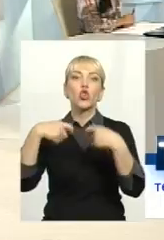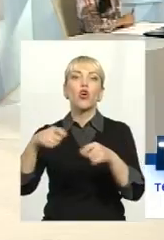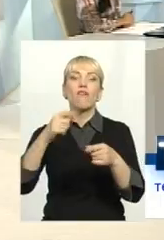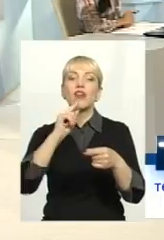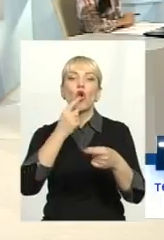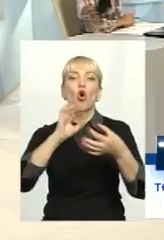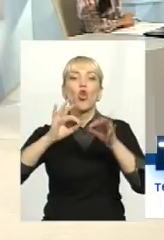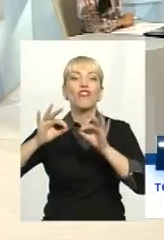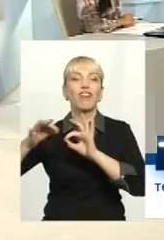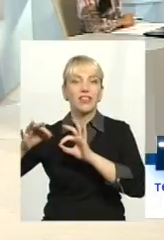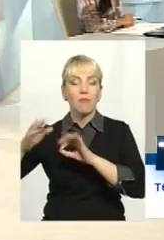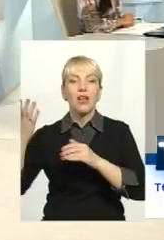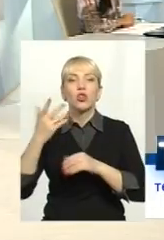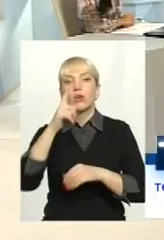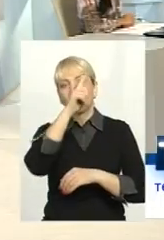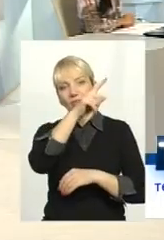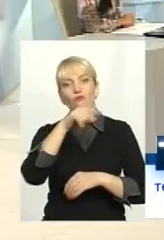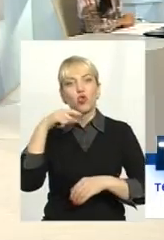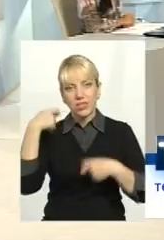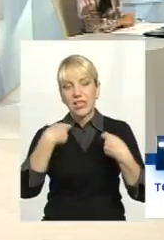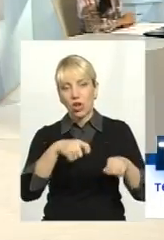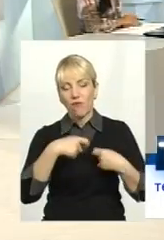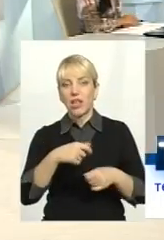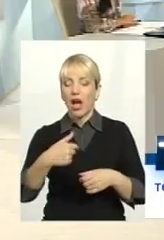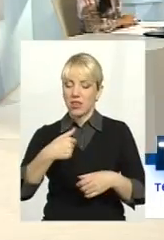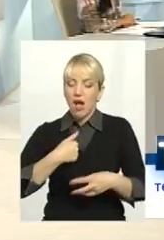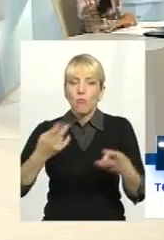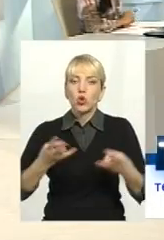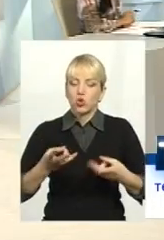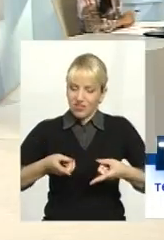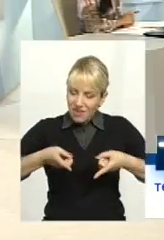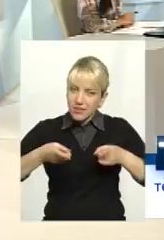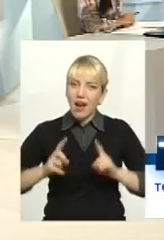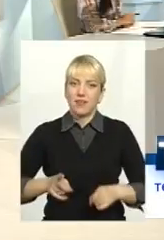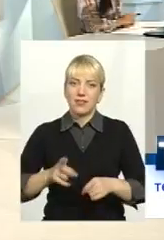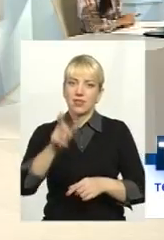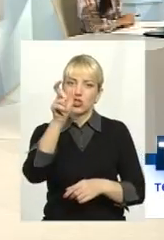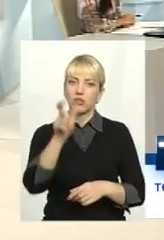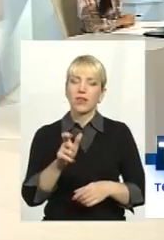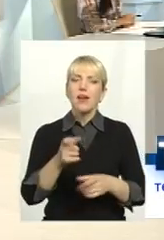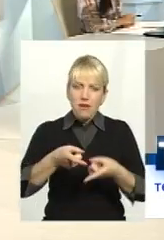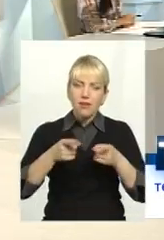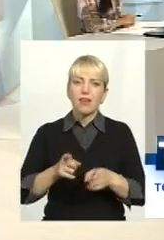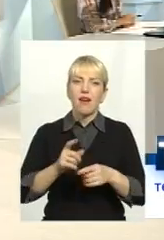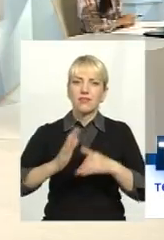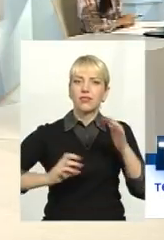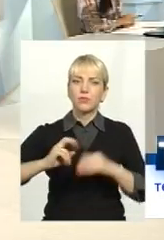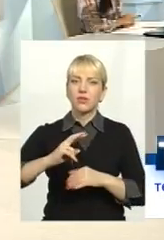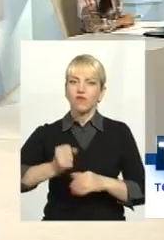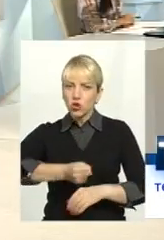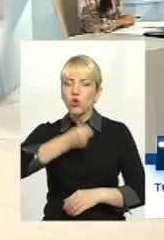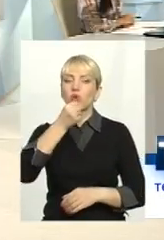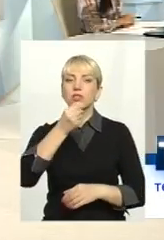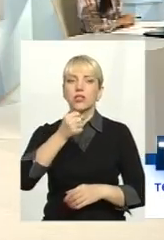которими він торговав, в России. І нам з вами потрібен реальний орбитер, реальний регулятор, реальні взрослі і